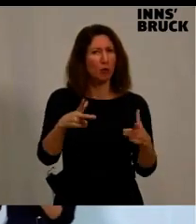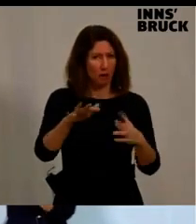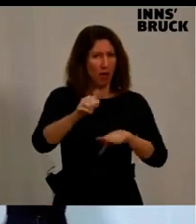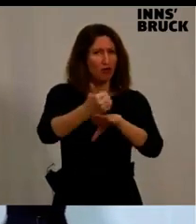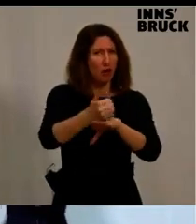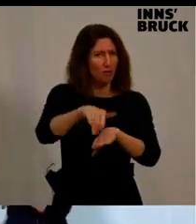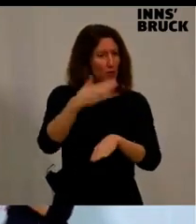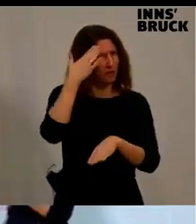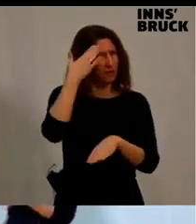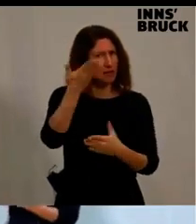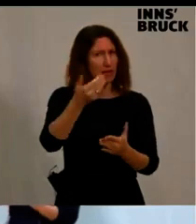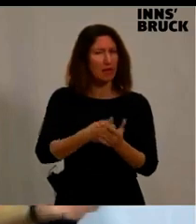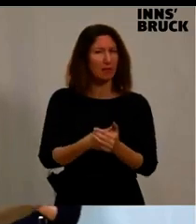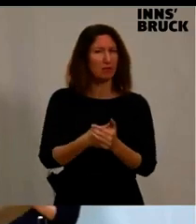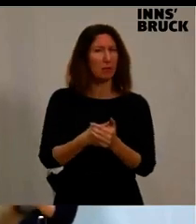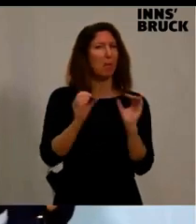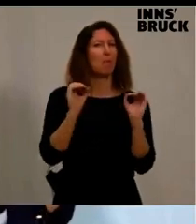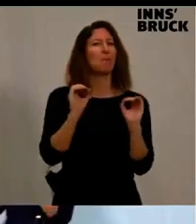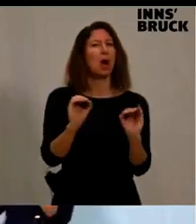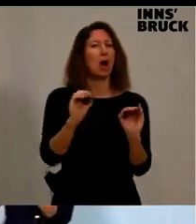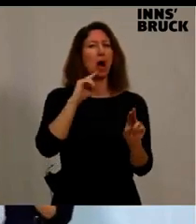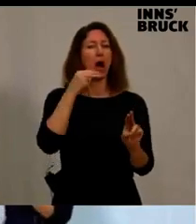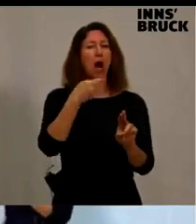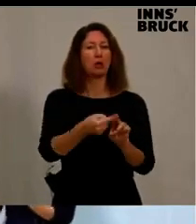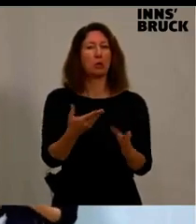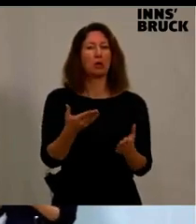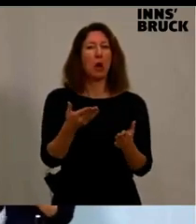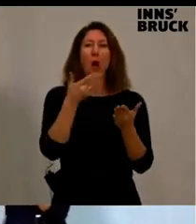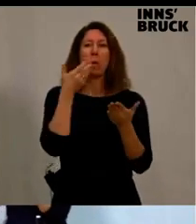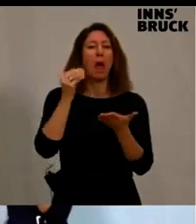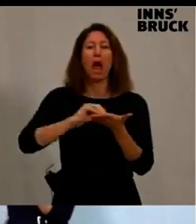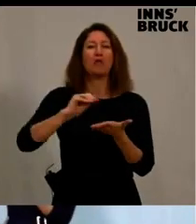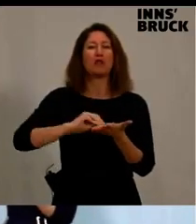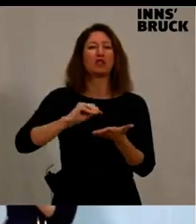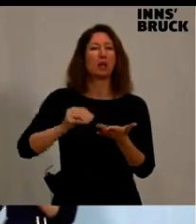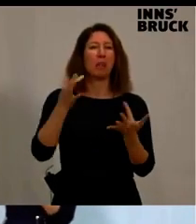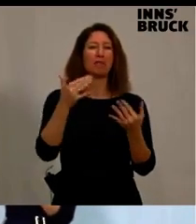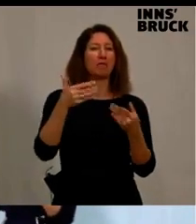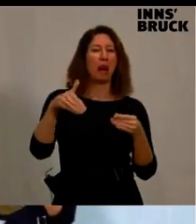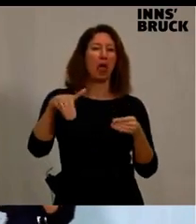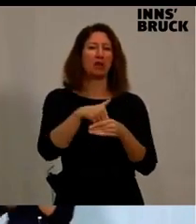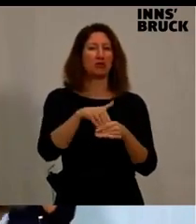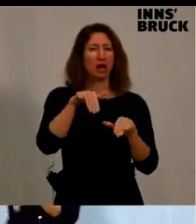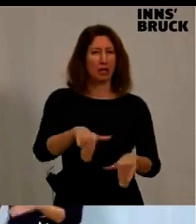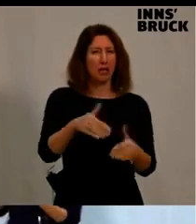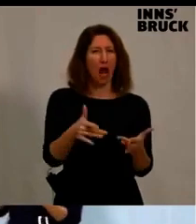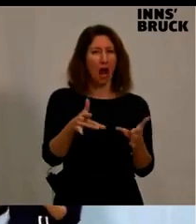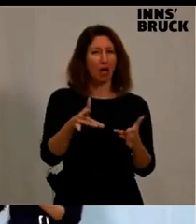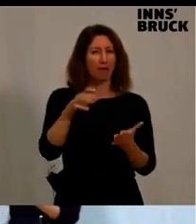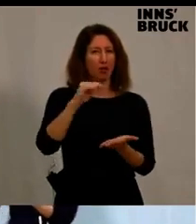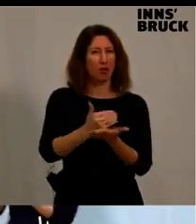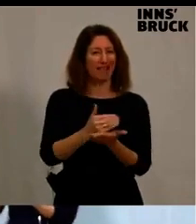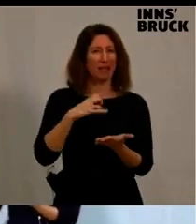muss man das wissen. Keine Auskunft dort mal laden, wir haben keine Aufzeichnung, wir wissen nicht, wie viele Bedienstete bei der Stadt Innsbruck angestellt sind.